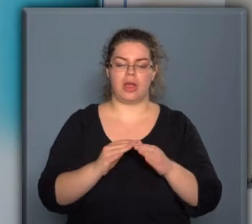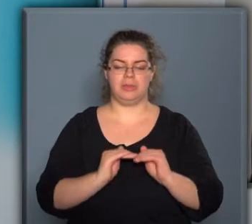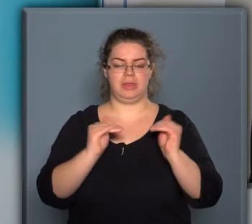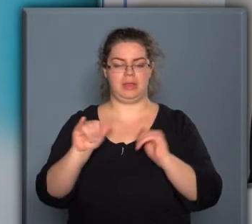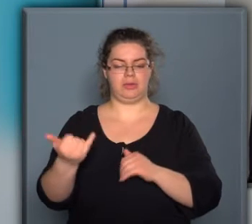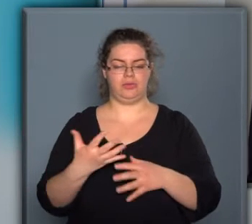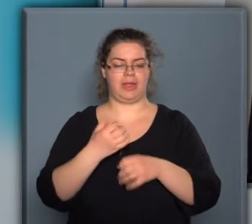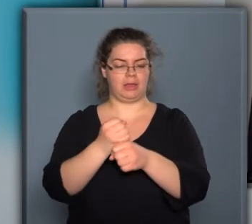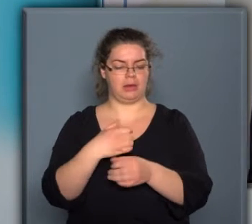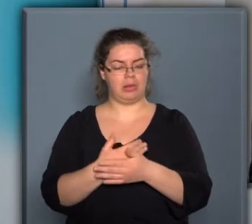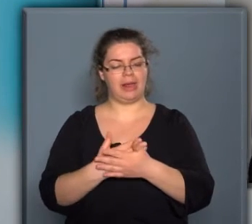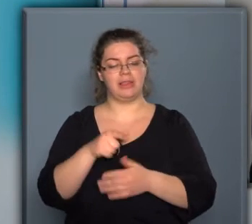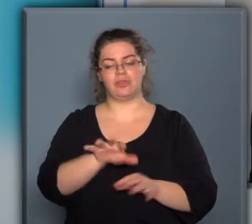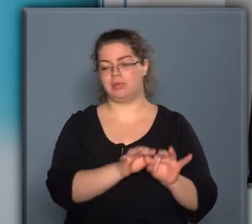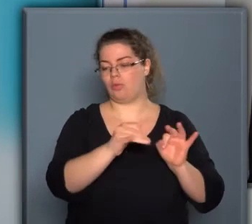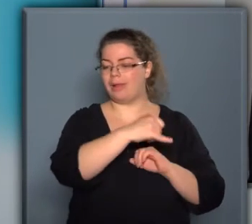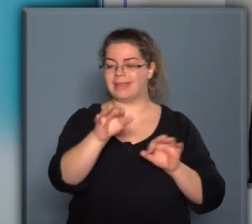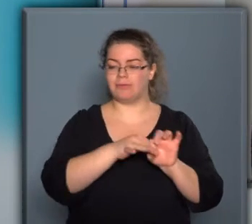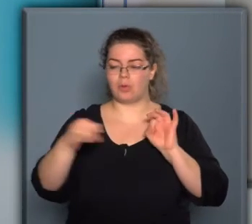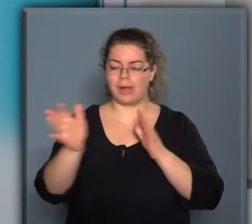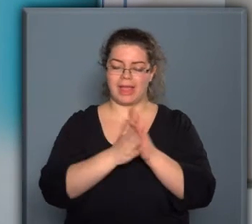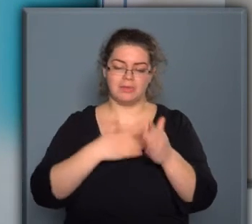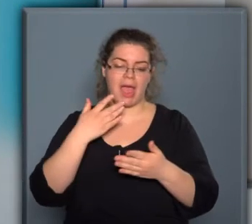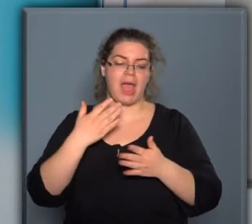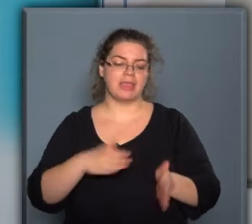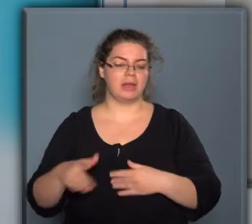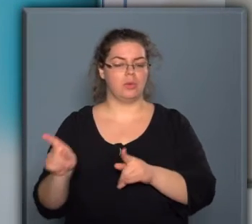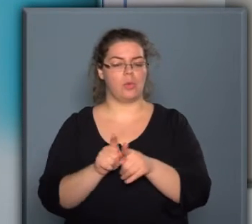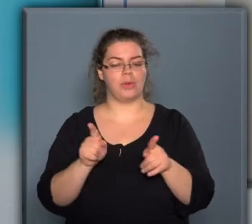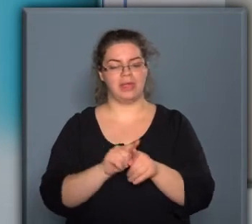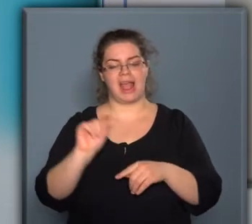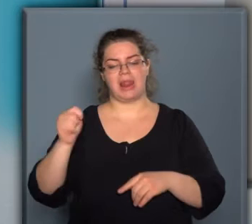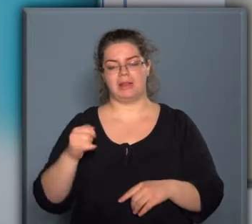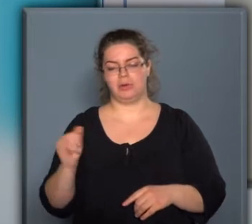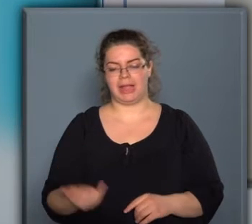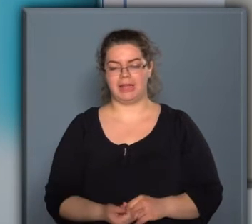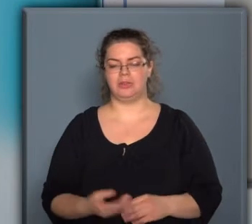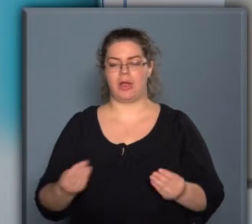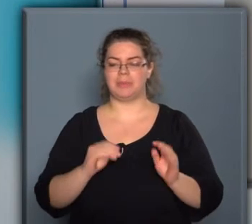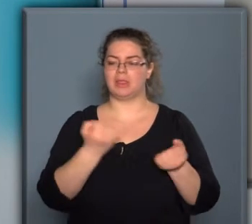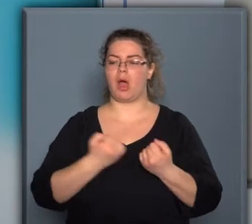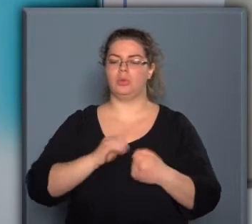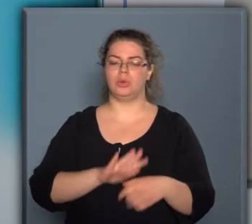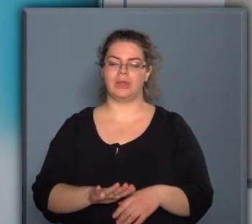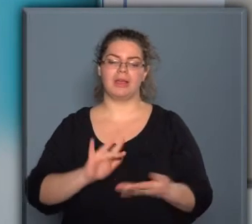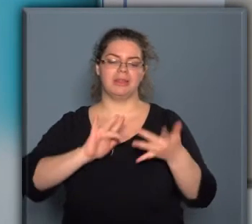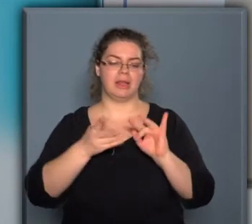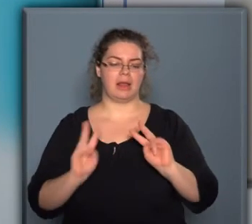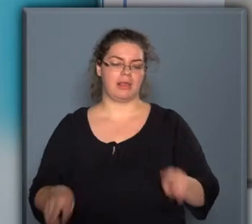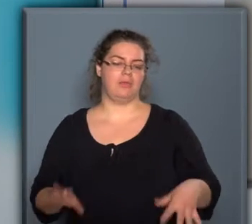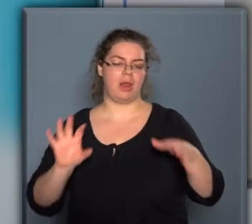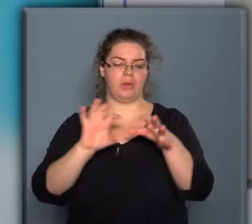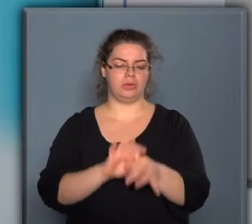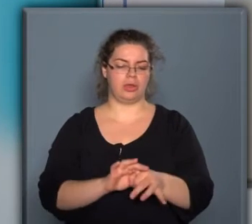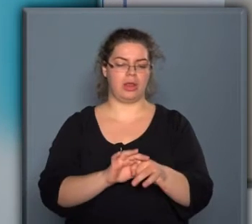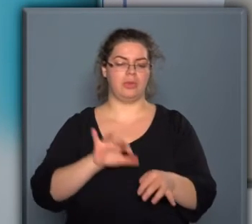fenntartható legyen. És ettől az évtől kezdve gyártunk olyan elektronikákat is, amelyek az autóknak az internethez való